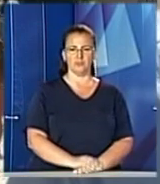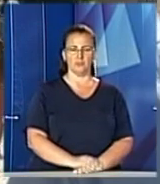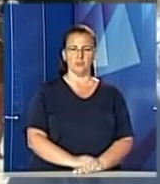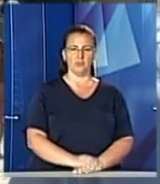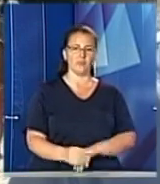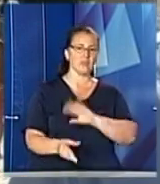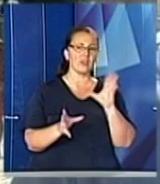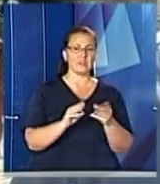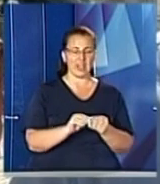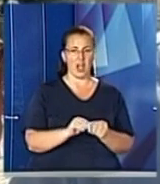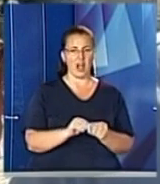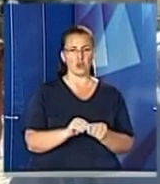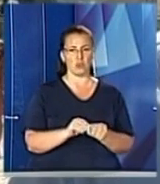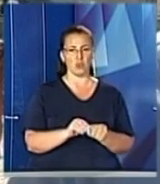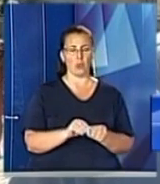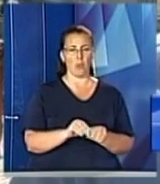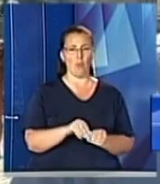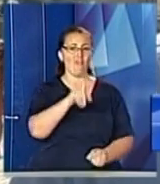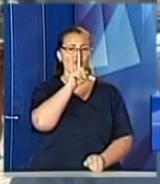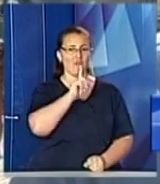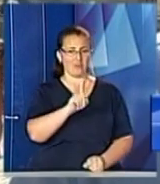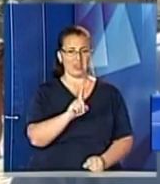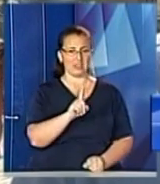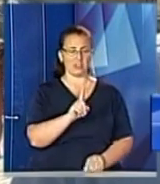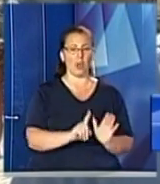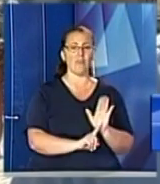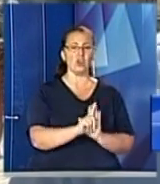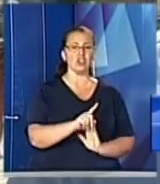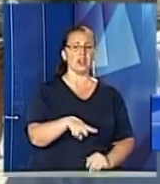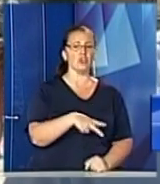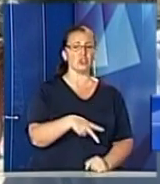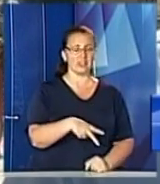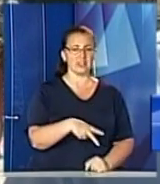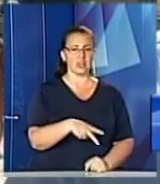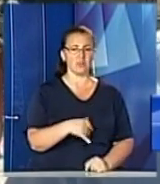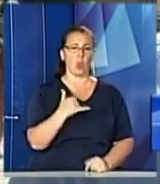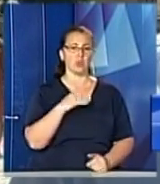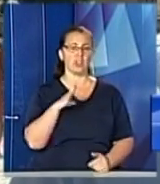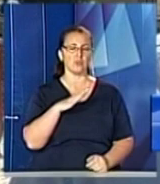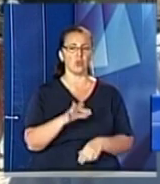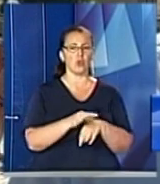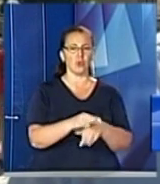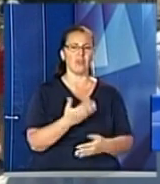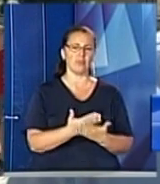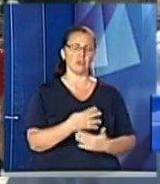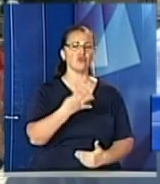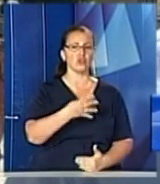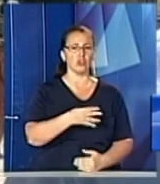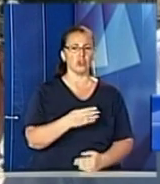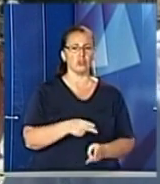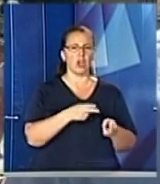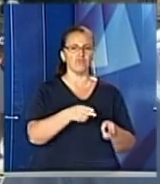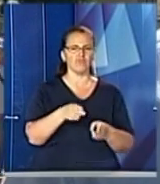В загальному в місяць починаючи з липня в нас було здійснено біля 40 рейдів,